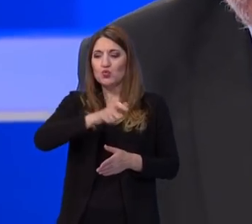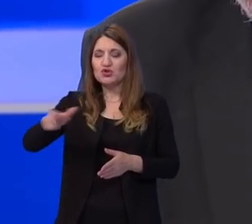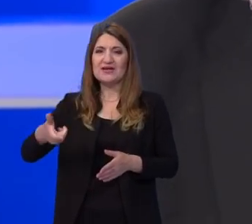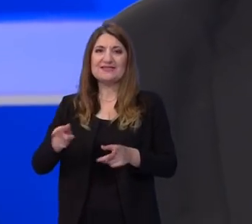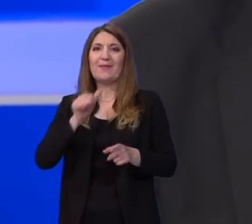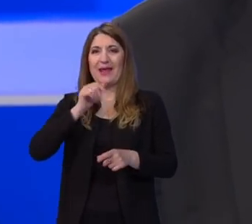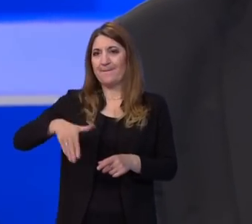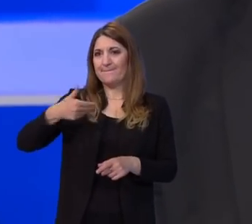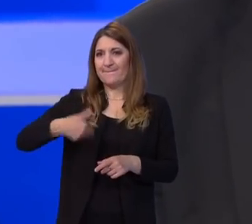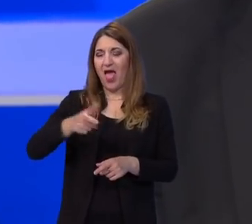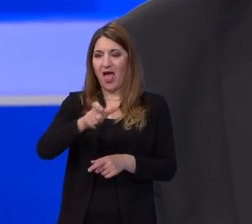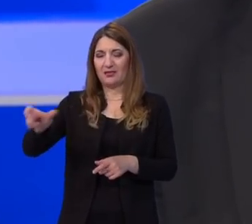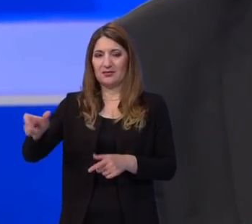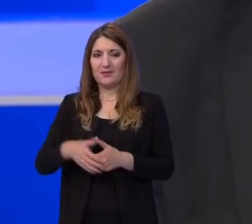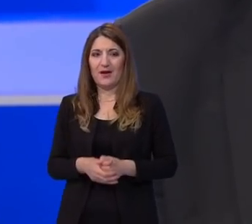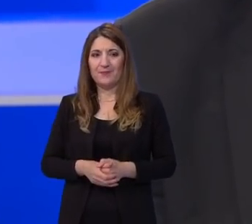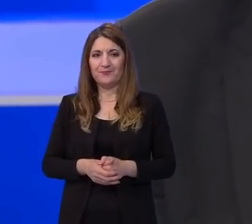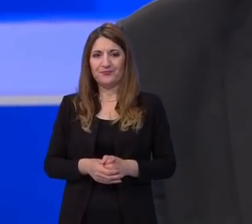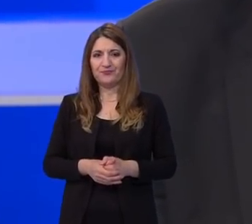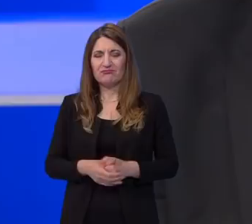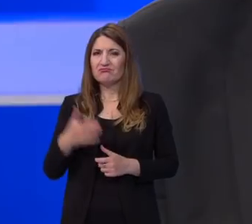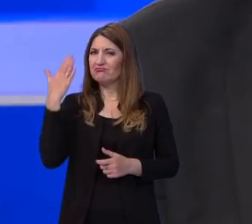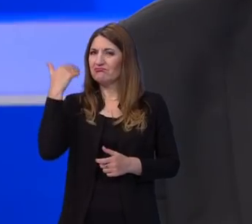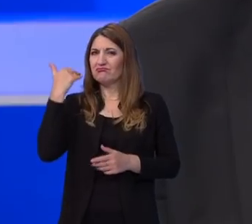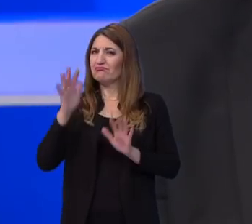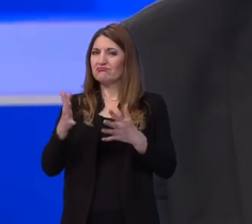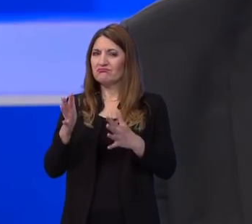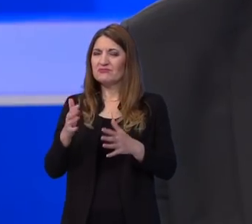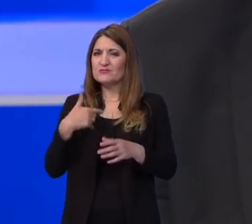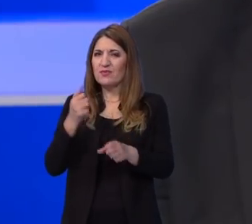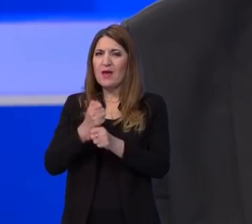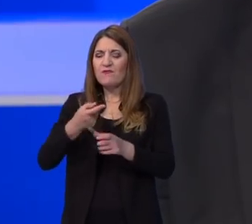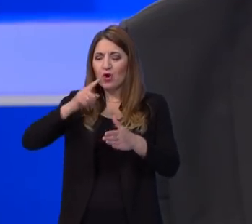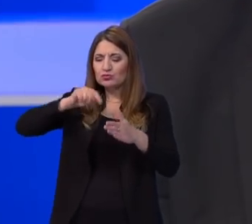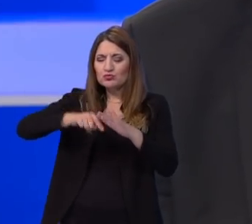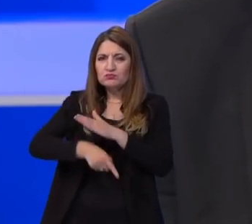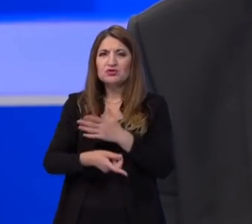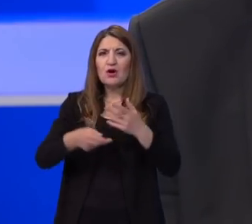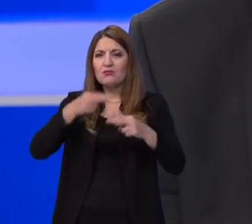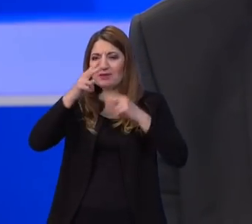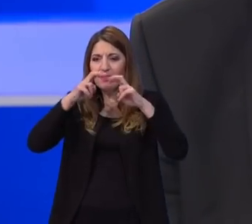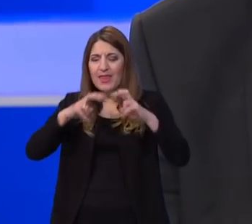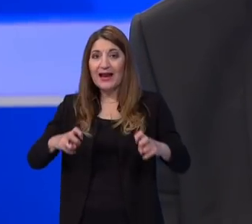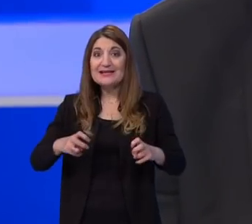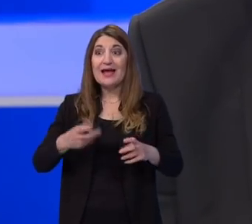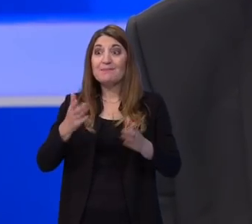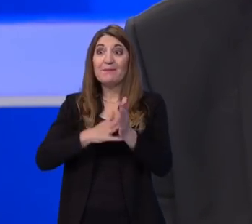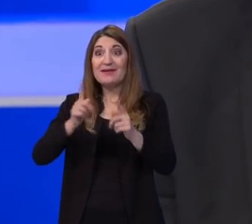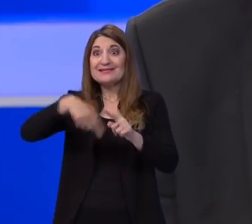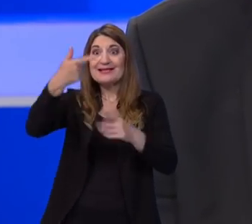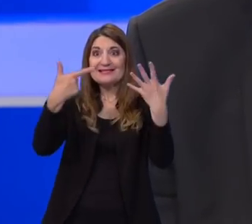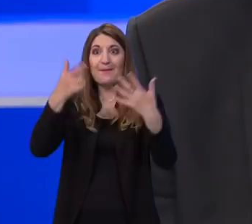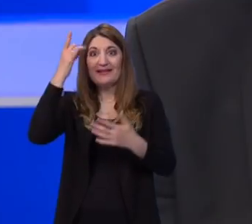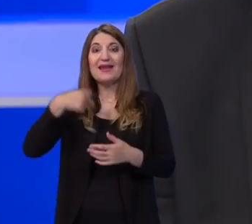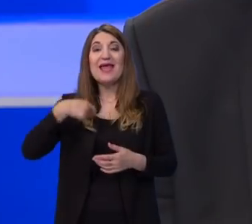mladima. Mi smo upravo sada pri jednoj vrlo dubinskoj analizi da ova emisija možda bila za tjedan dana, možda bi vam mogla reći